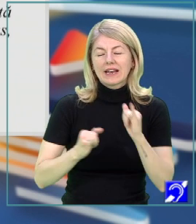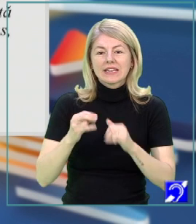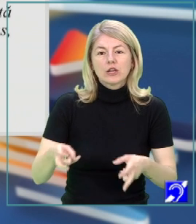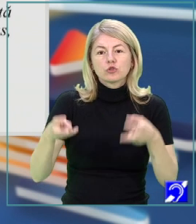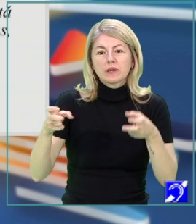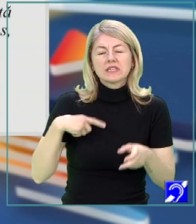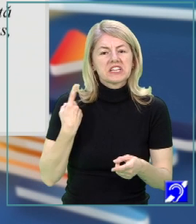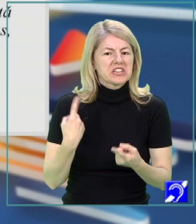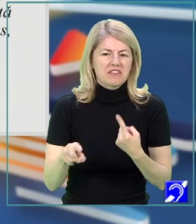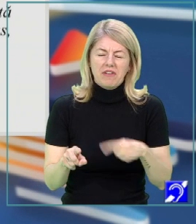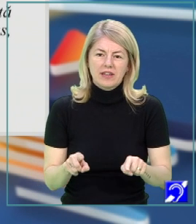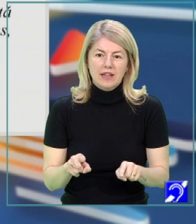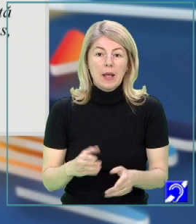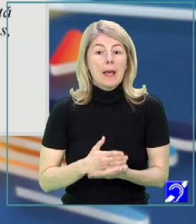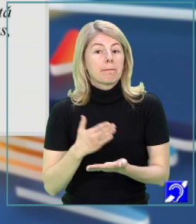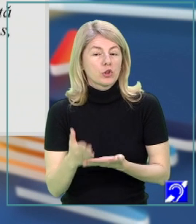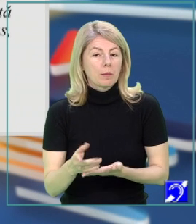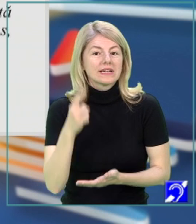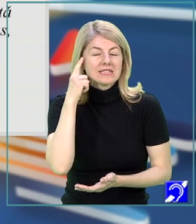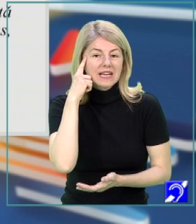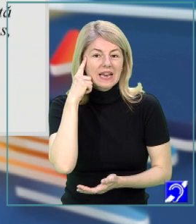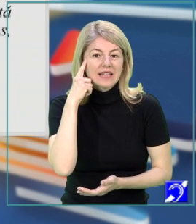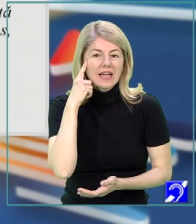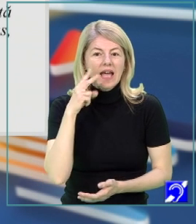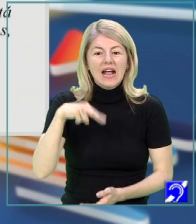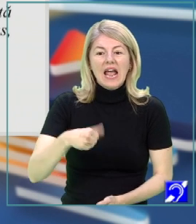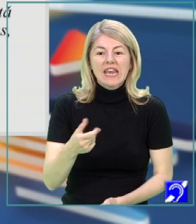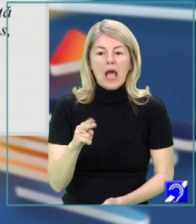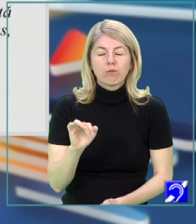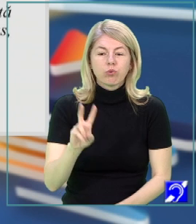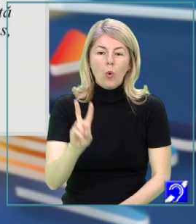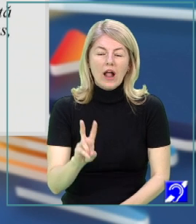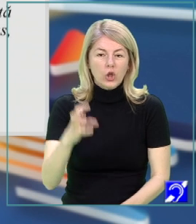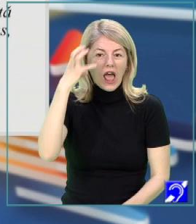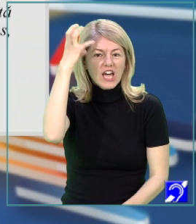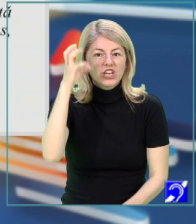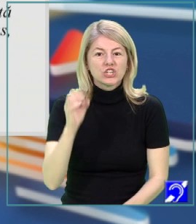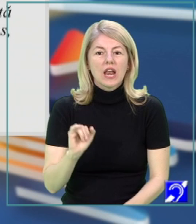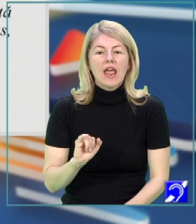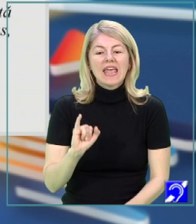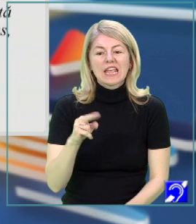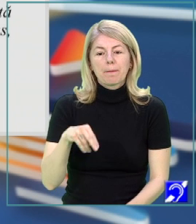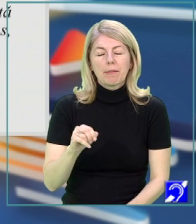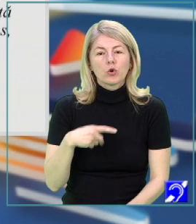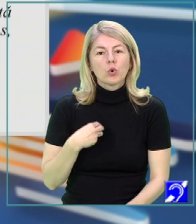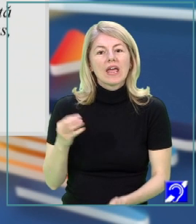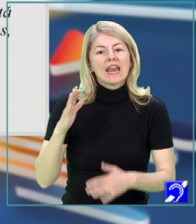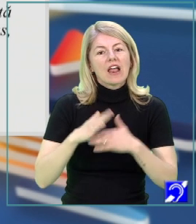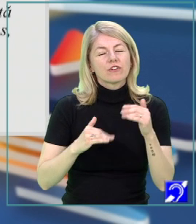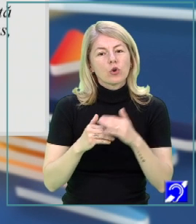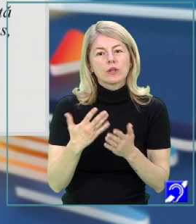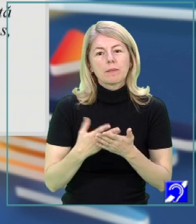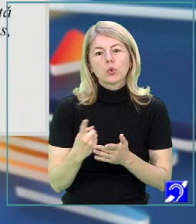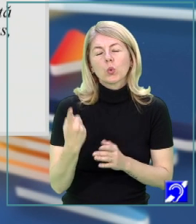suspendate sunt diferite. Pe de o parte se consideră că în Abucodonosor al doilea, regele Imperiului Babilonian, le-ar fi construit